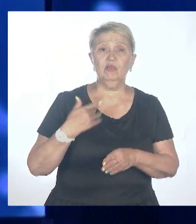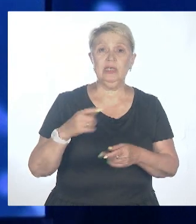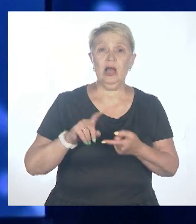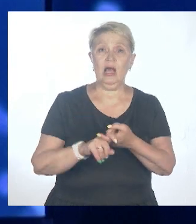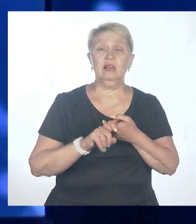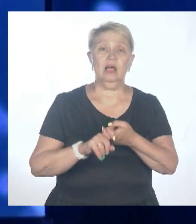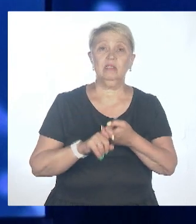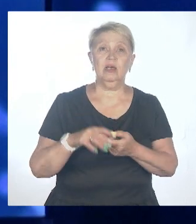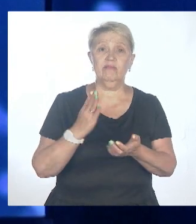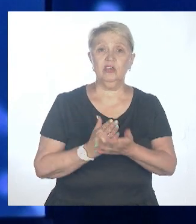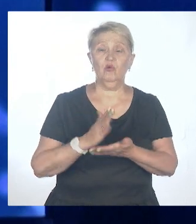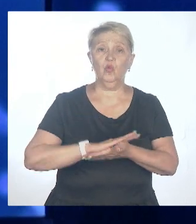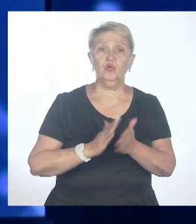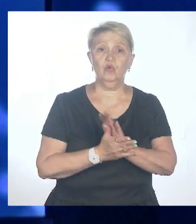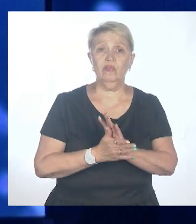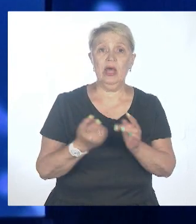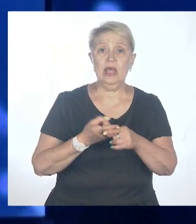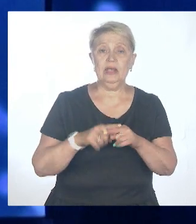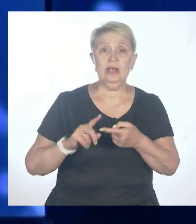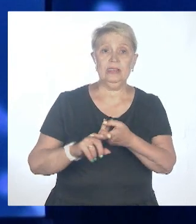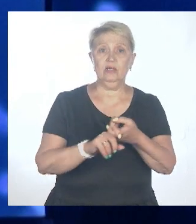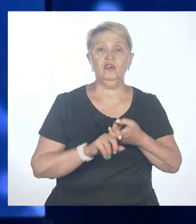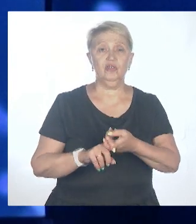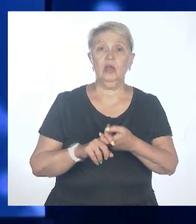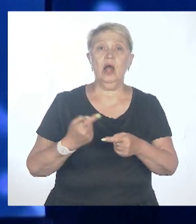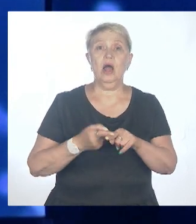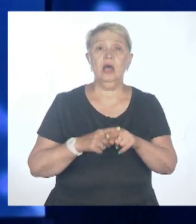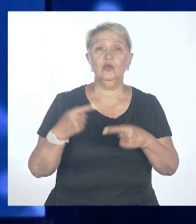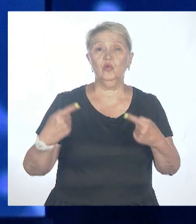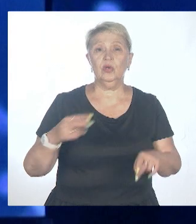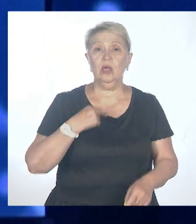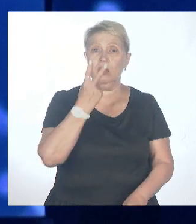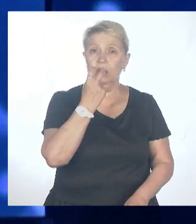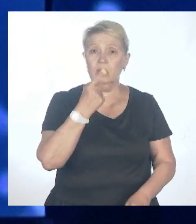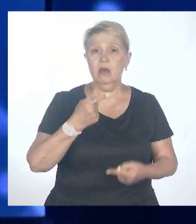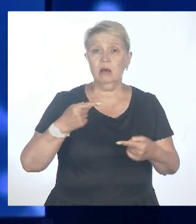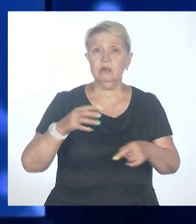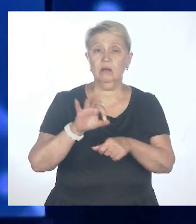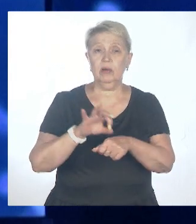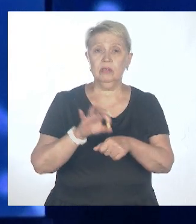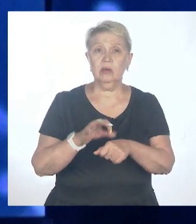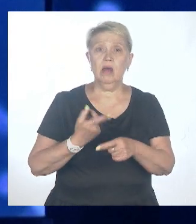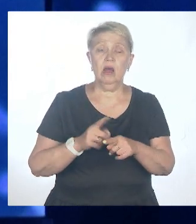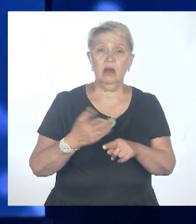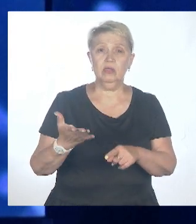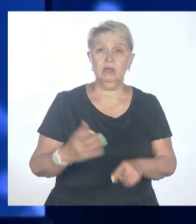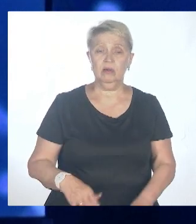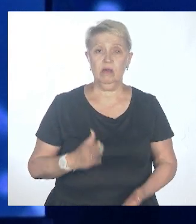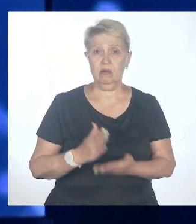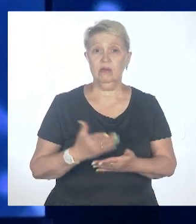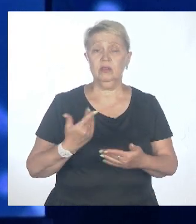для заражения. Это касается не только коронавируса. Это и вирусы гриппа, и прочие респираторные. Это, в общем, довольно известные летние истории.